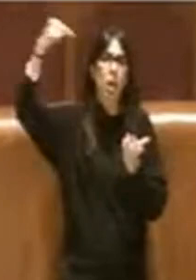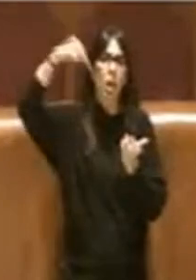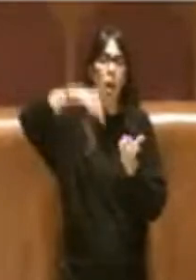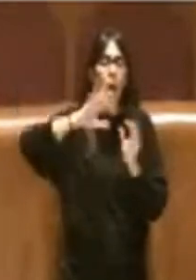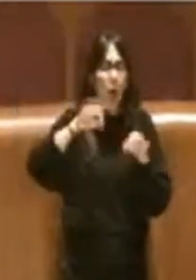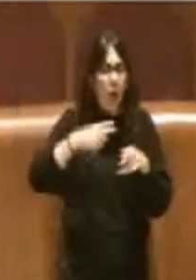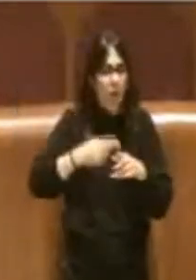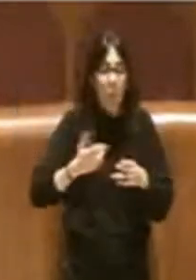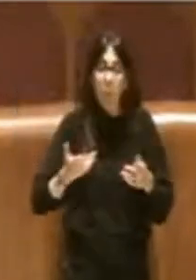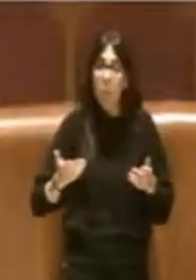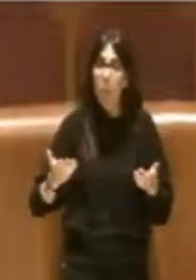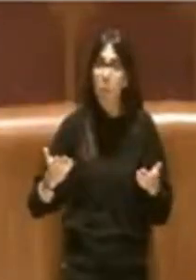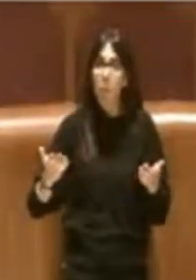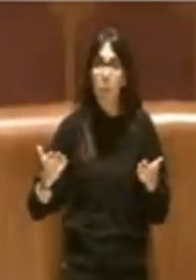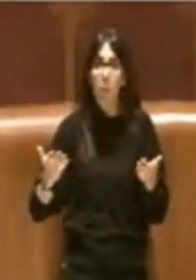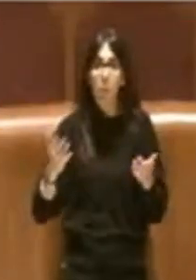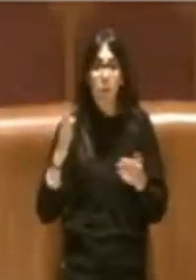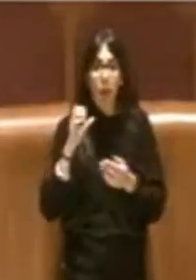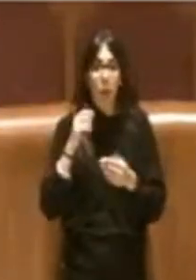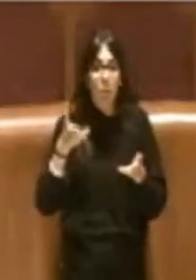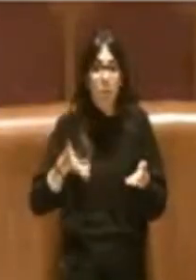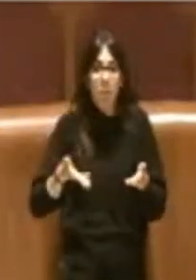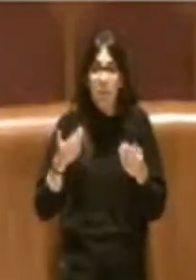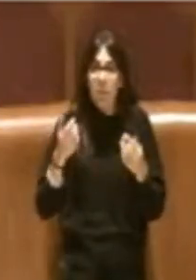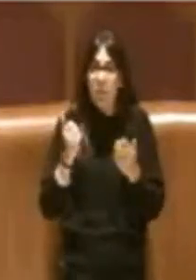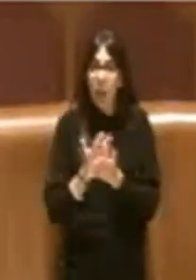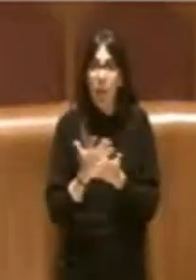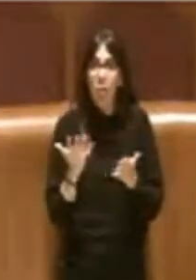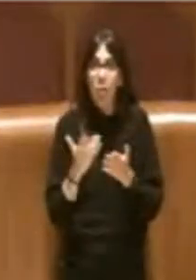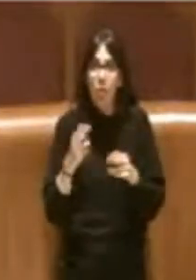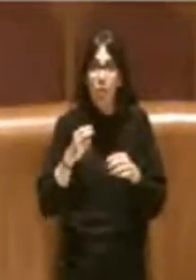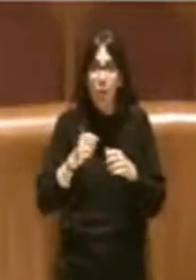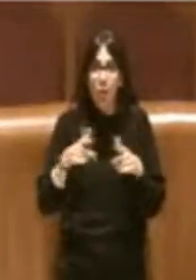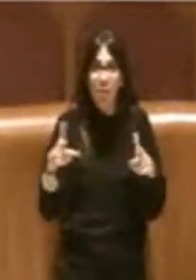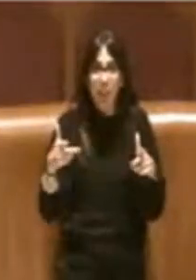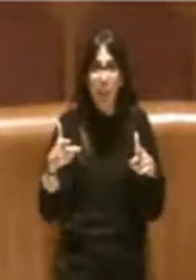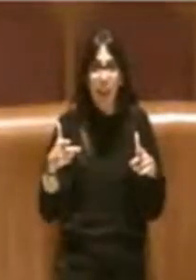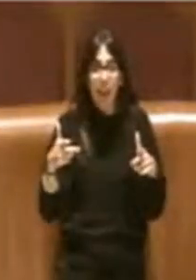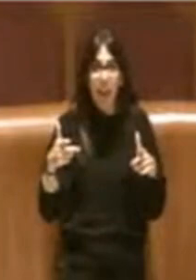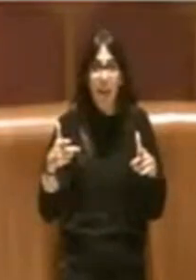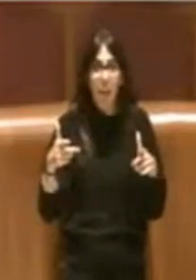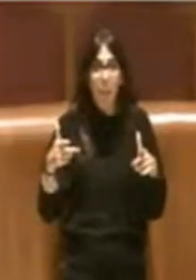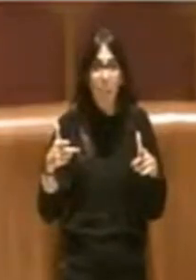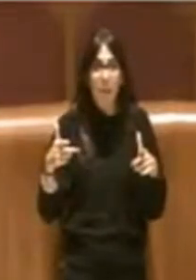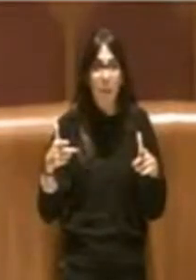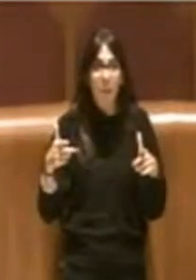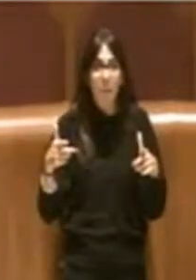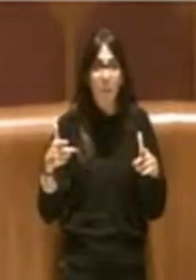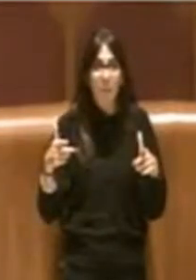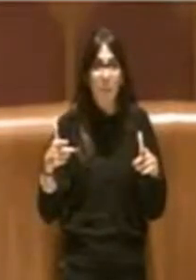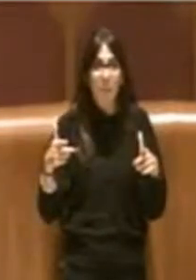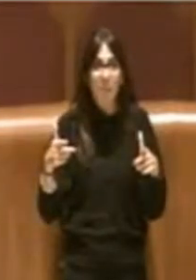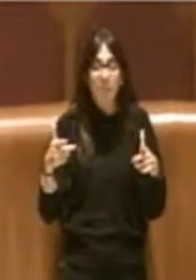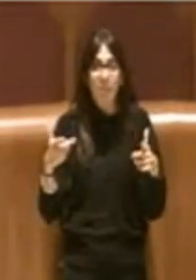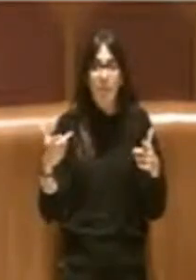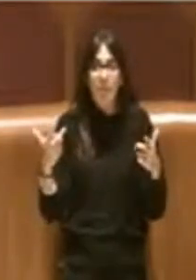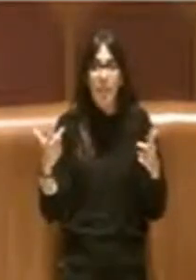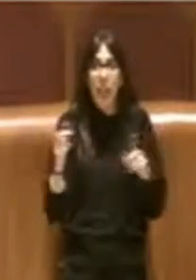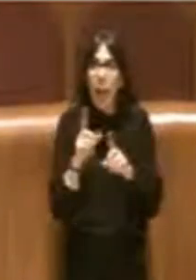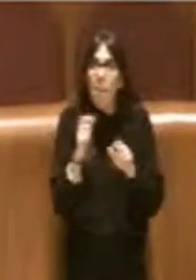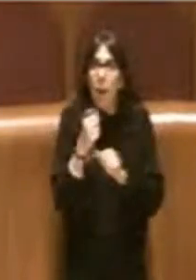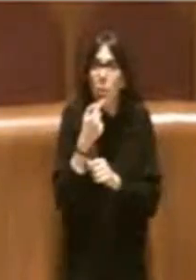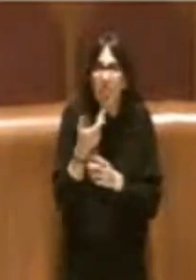coscienza di quello che è accaduto in questa città, nemmeno posso dire più nel